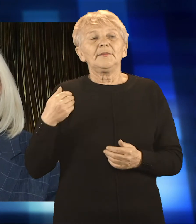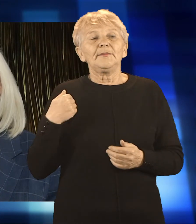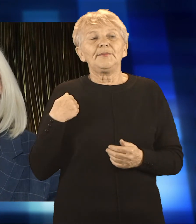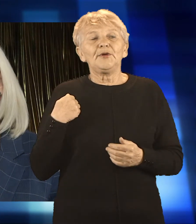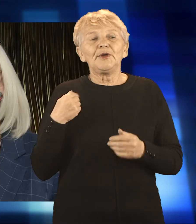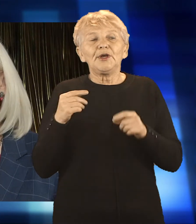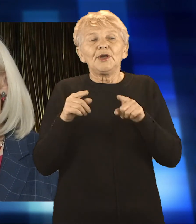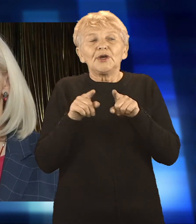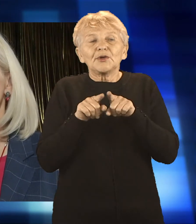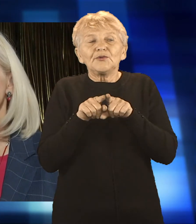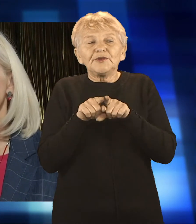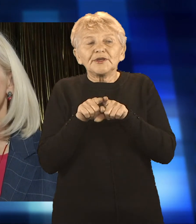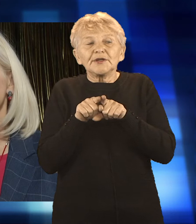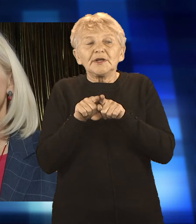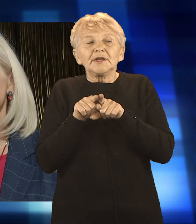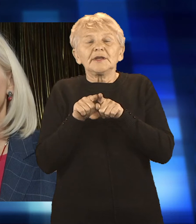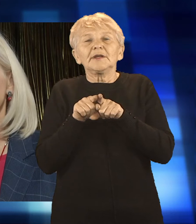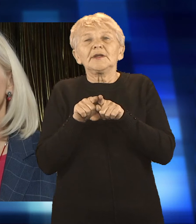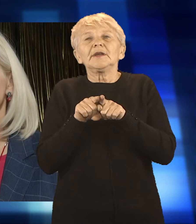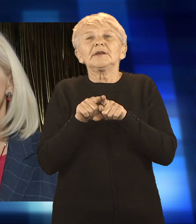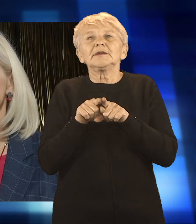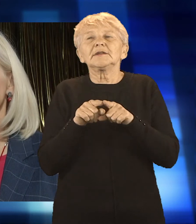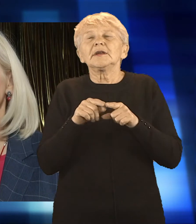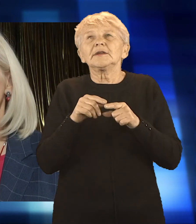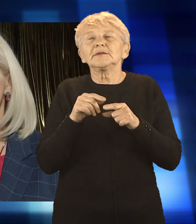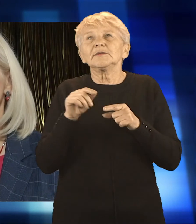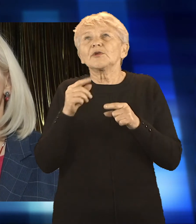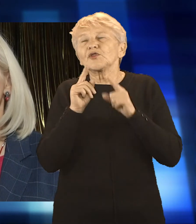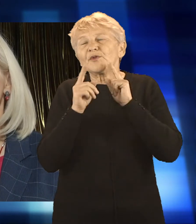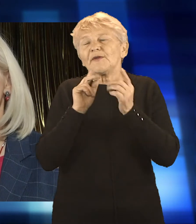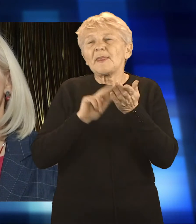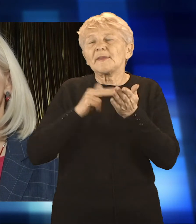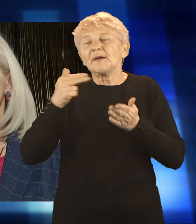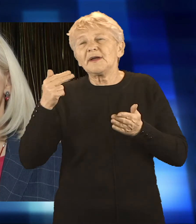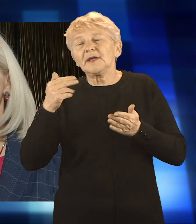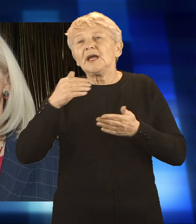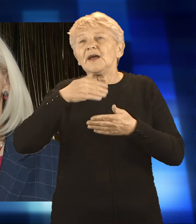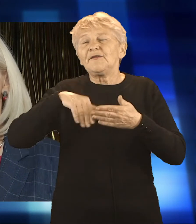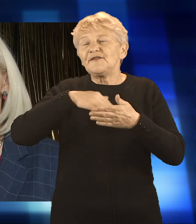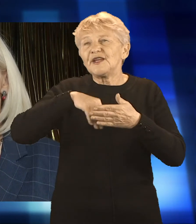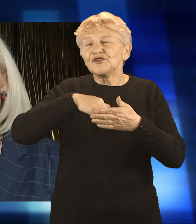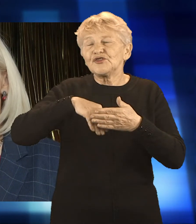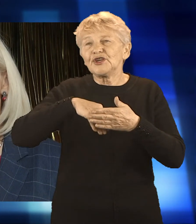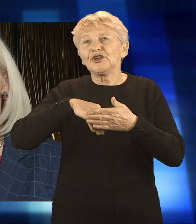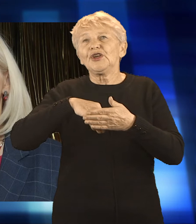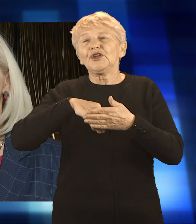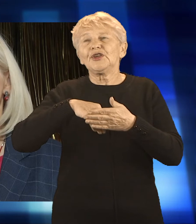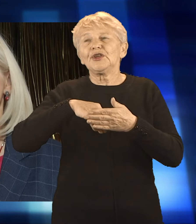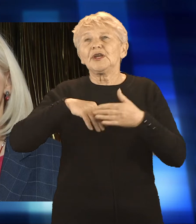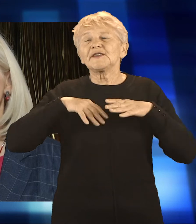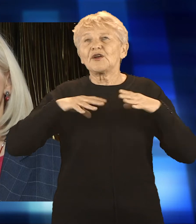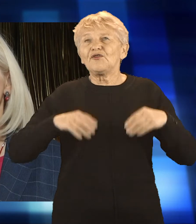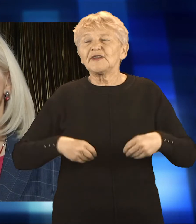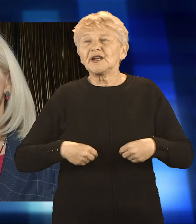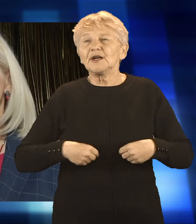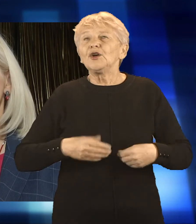wewnętrzne ludzi ze spektrum autyzmu, których nie widać, ale które ich męczą albo zewnętrzne, które widać i które ludzie